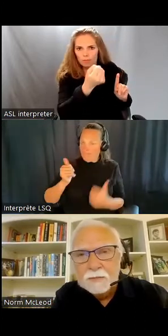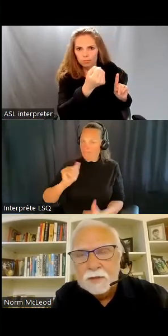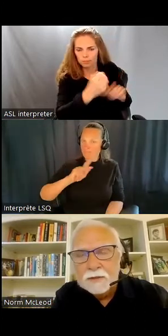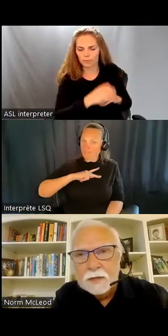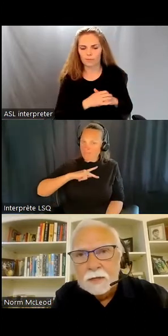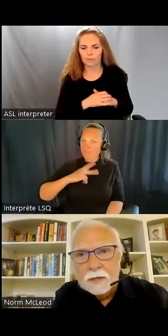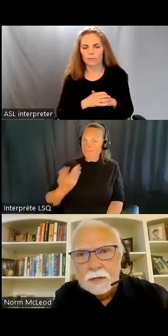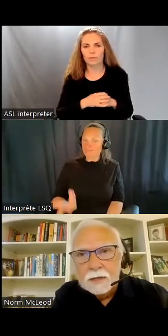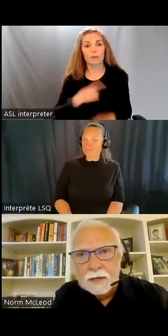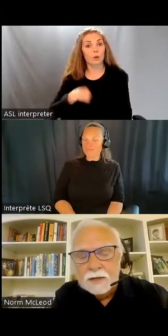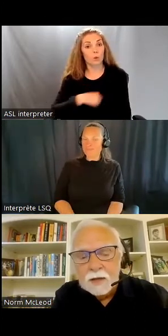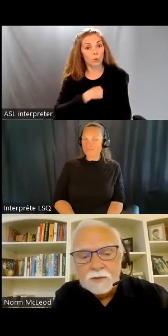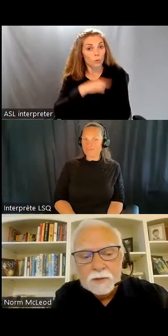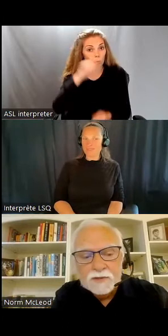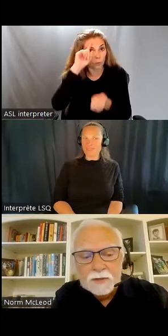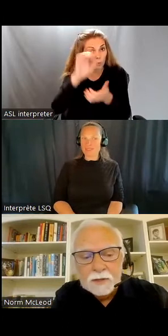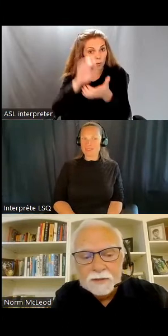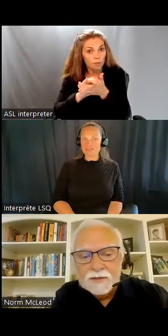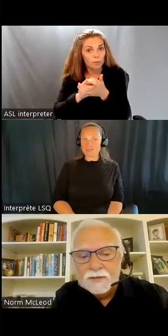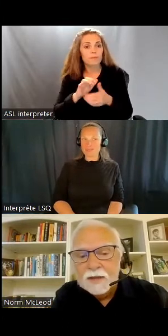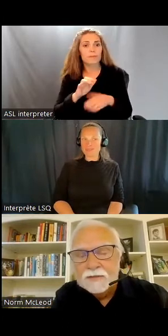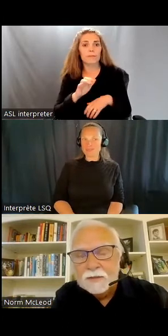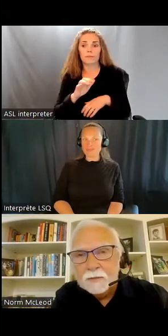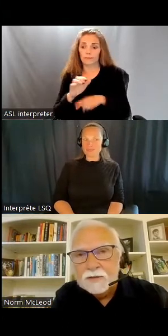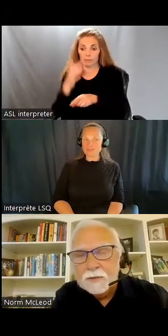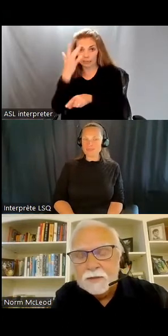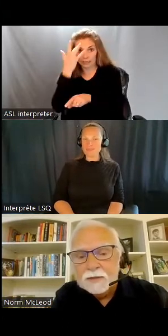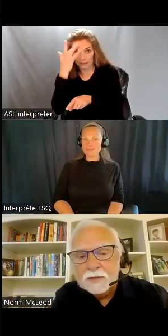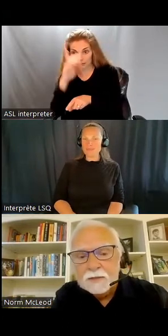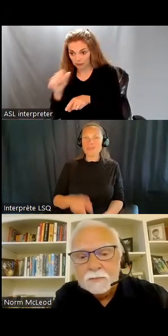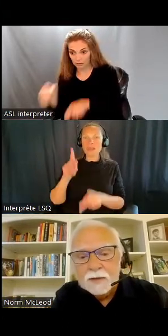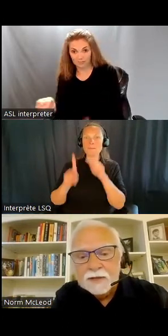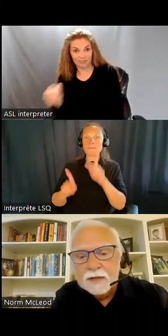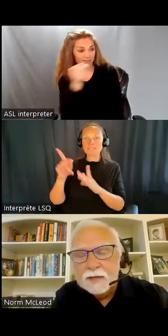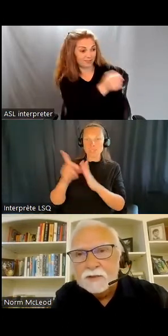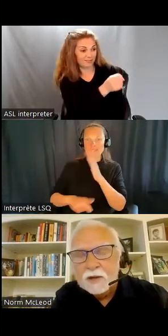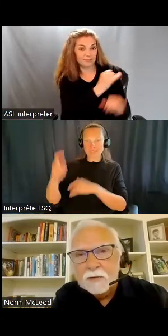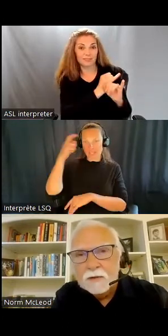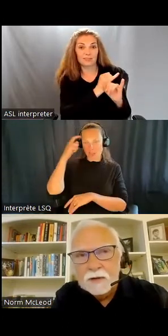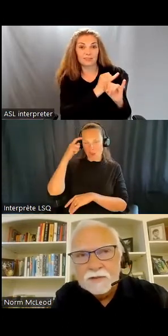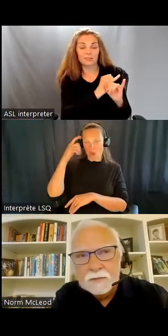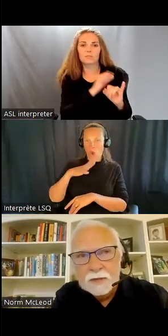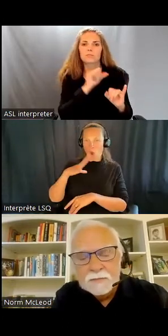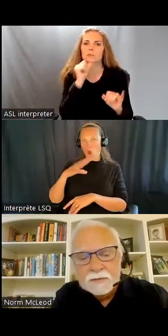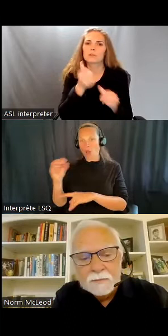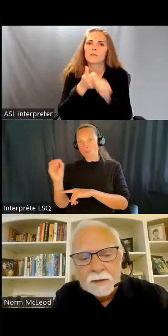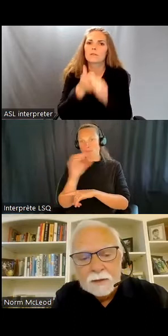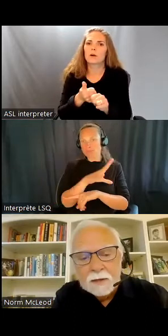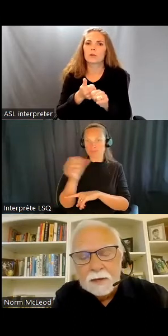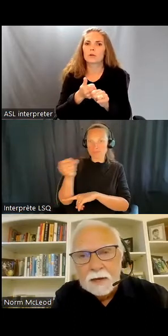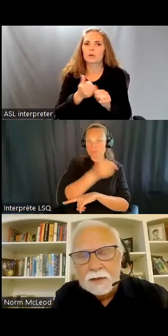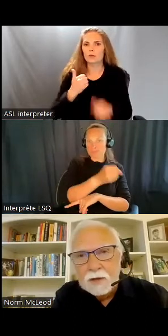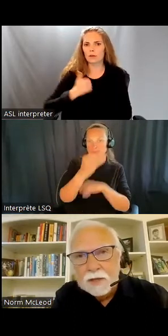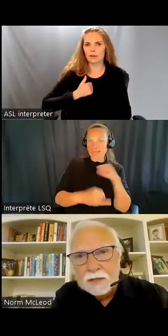que l'institutionnalisation des personnes ayant une déficience intellectuelle va à l'encontre des droits protégés par